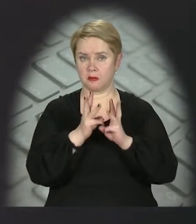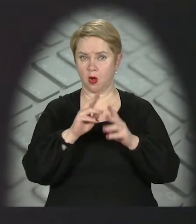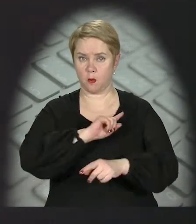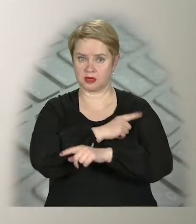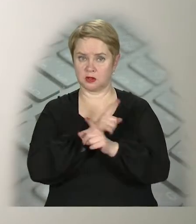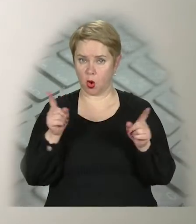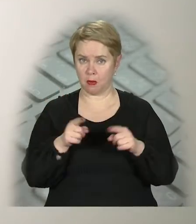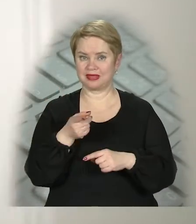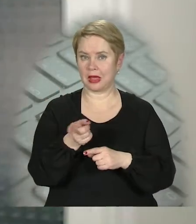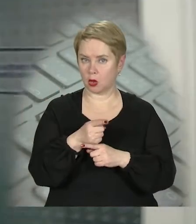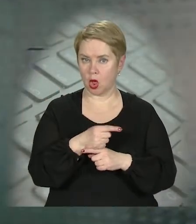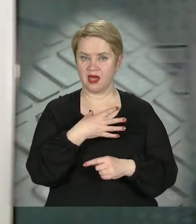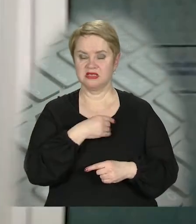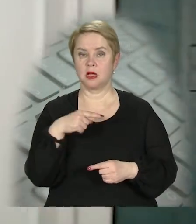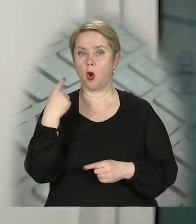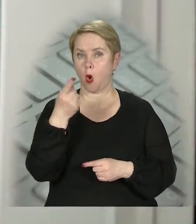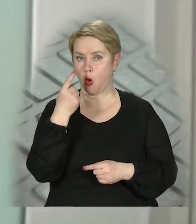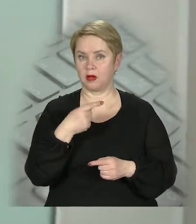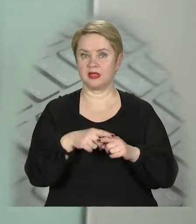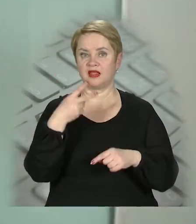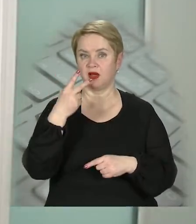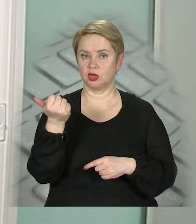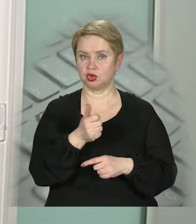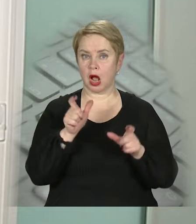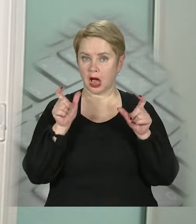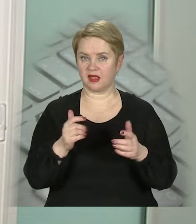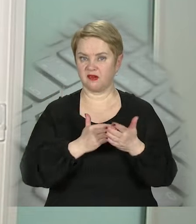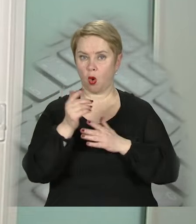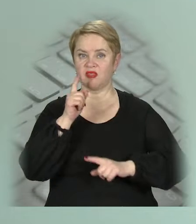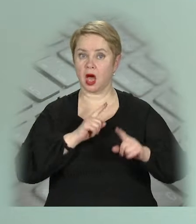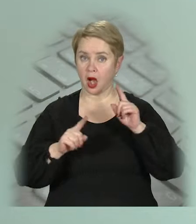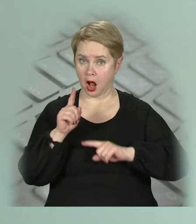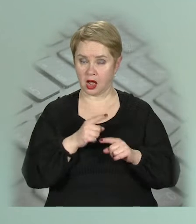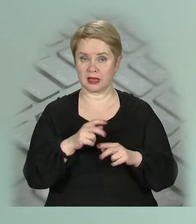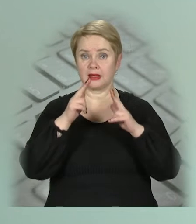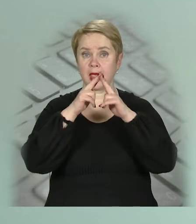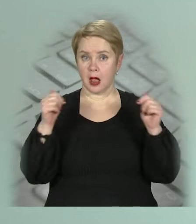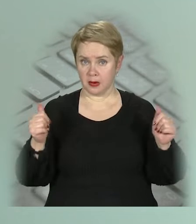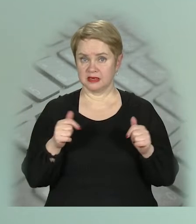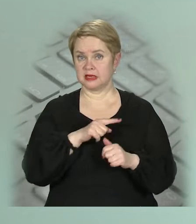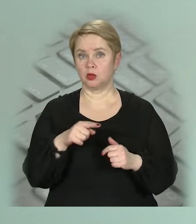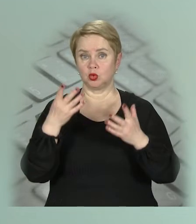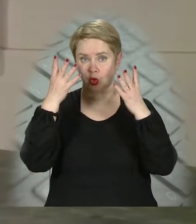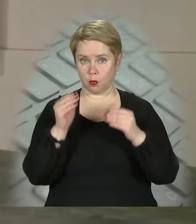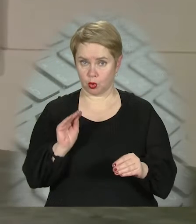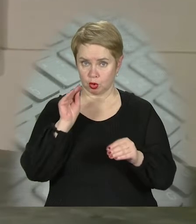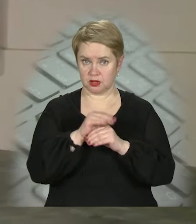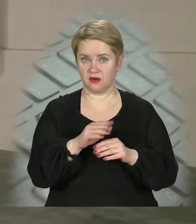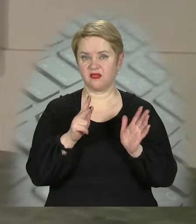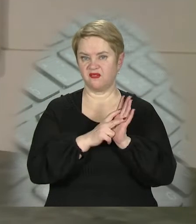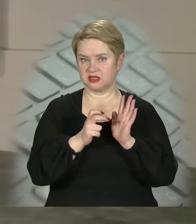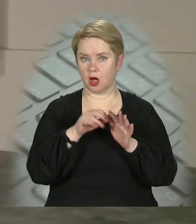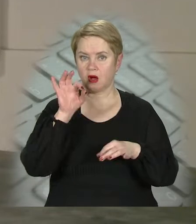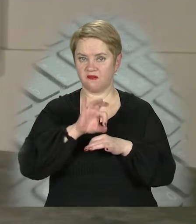посилюють обмеження в Тернополі та Львівській області, йде на два тижні карантину і Верховна Рада. На Дніпропетровщині ж за минулу добу додалось понад